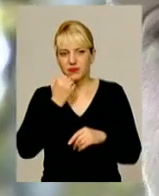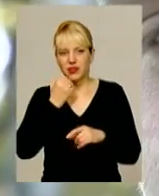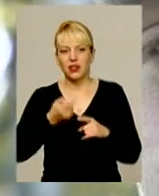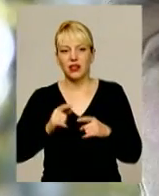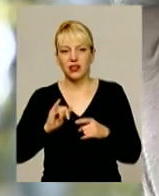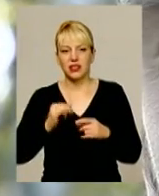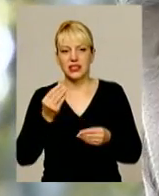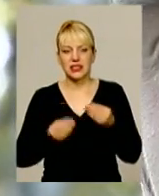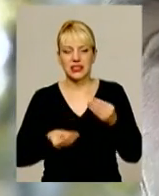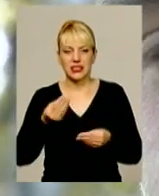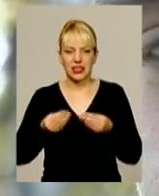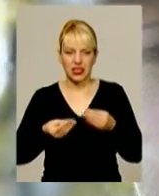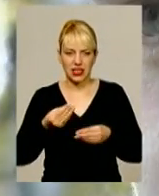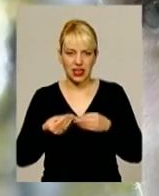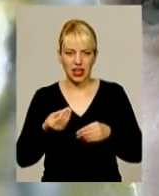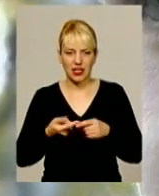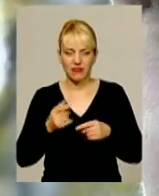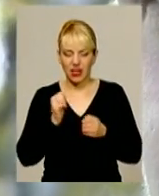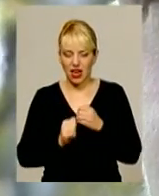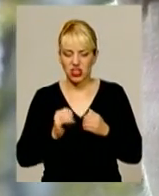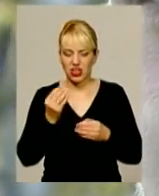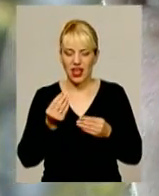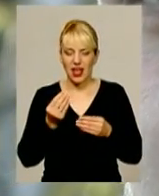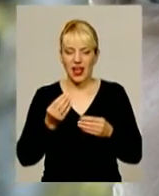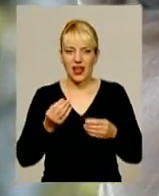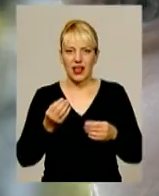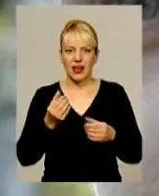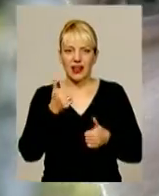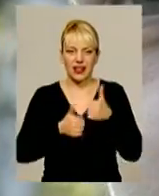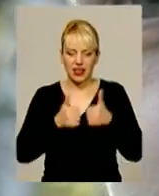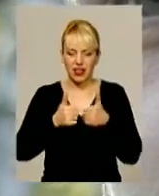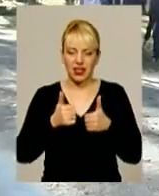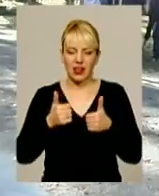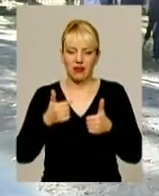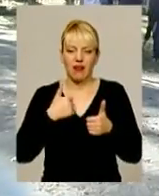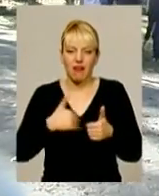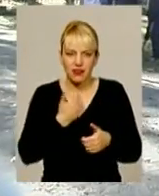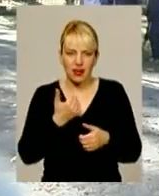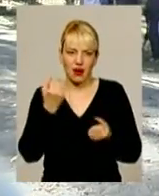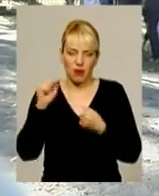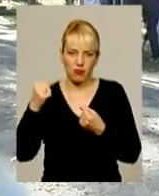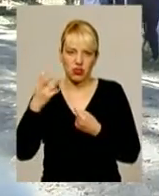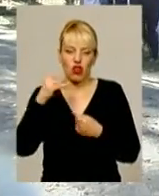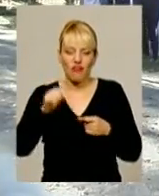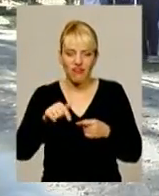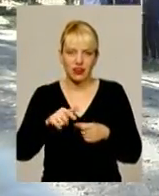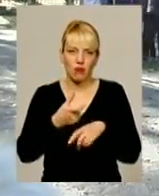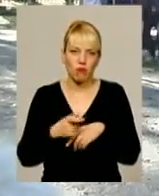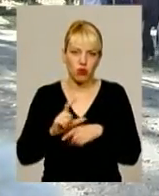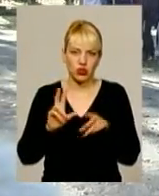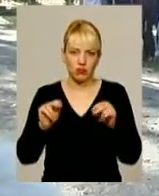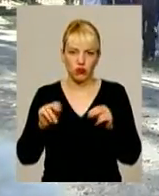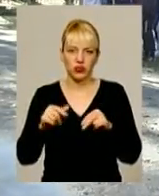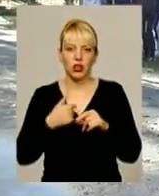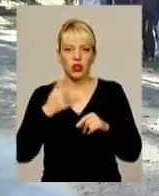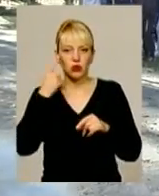І зігралися. Ми в кожній гри хотіли побігати, але в цій гри більше повезло. І я думаю, що в дальньому ми